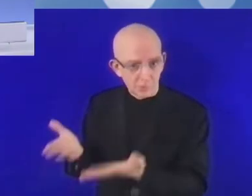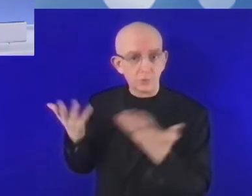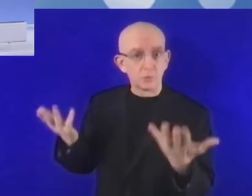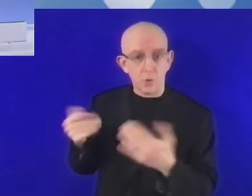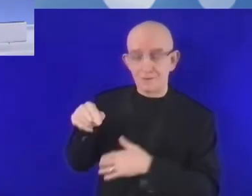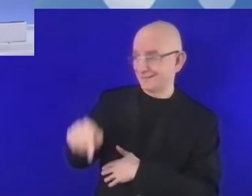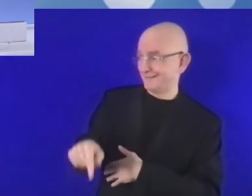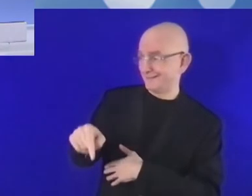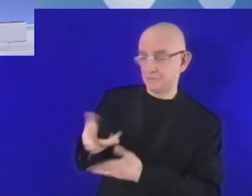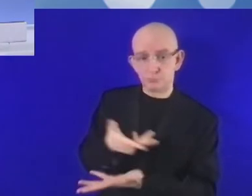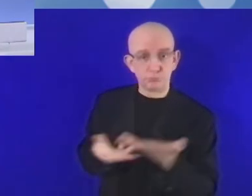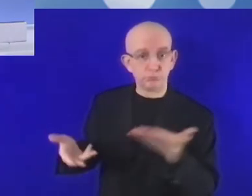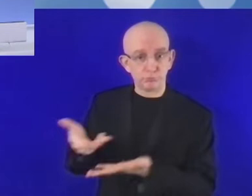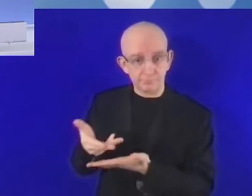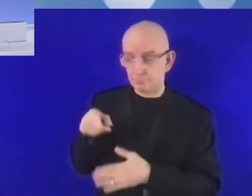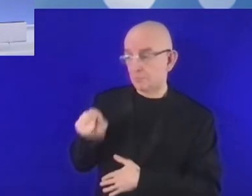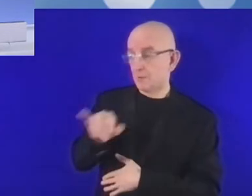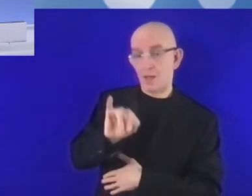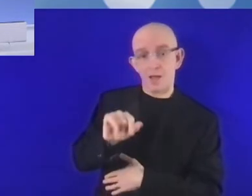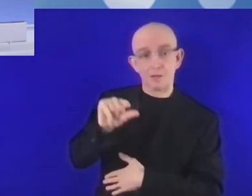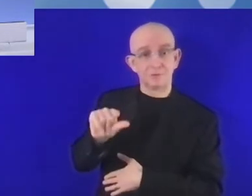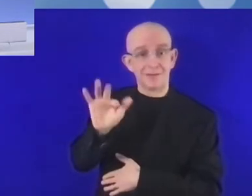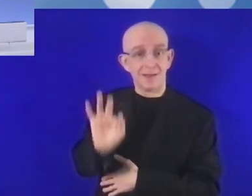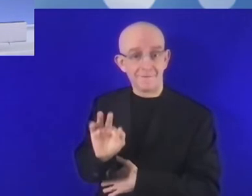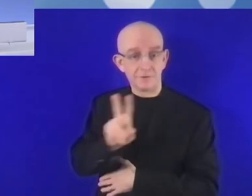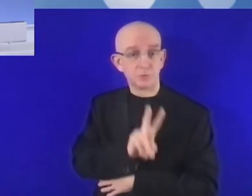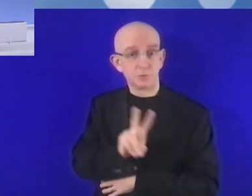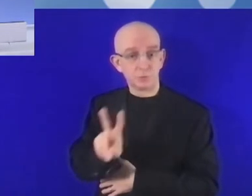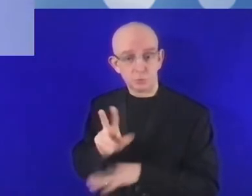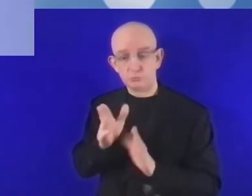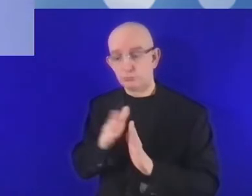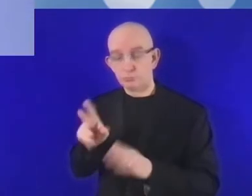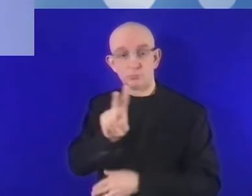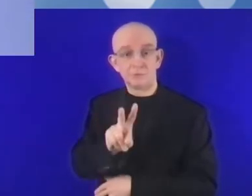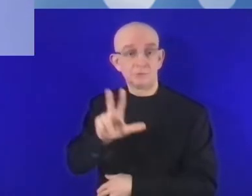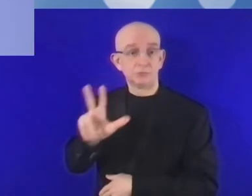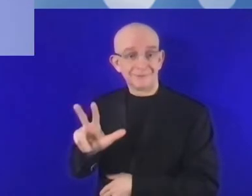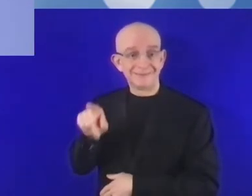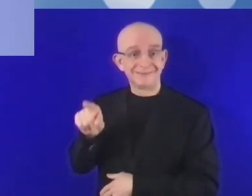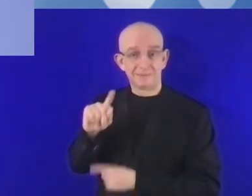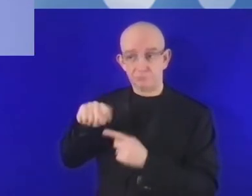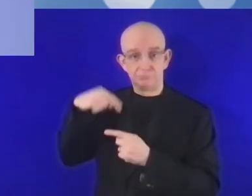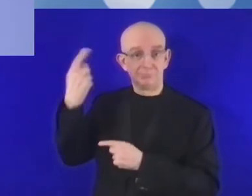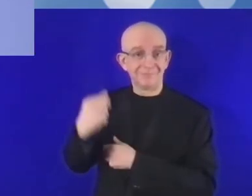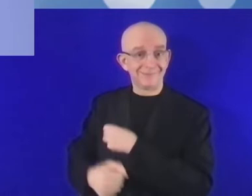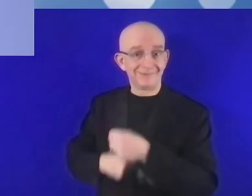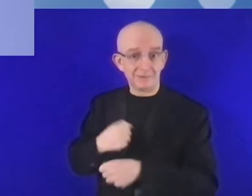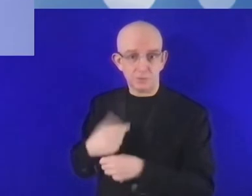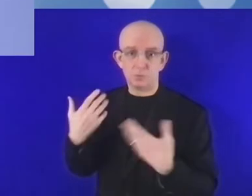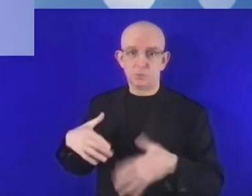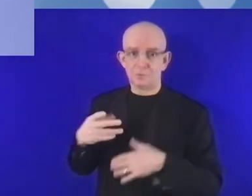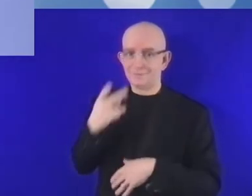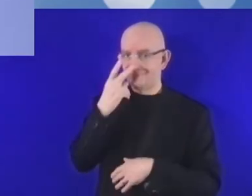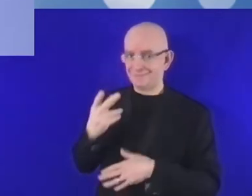gospodarzem. I teraz przekazuję już głos pani Teresie Trzyczerwińskiej, wiceprezes Europejskiego Banku Inwestycyjnego. Bardzo dziękuję